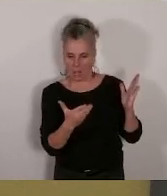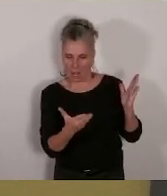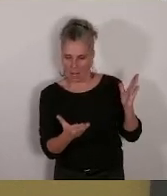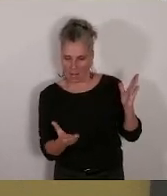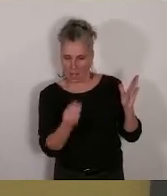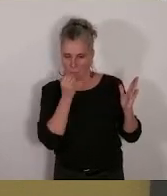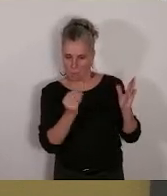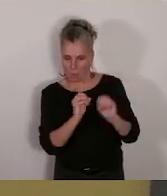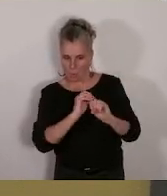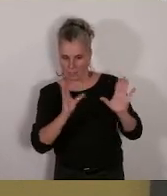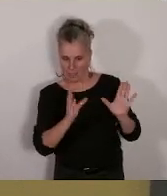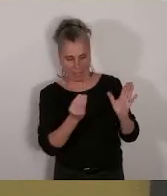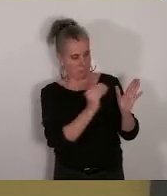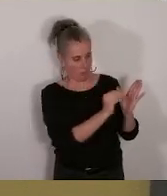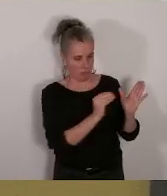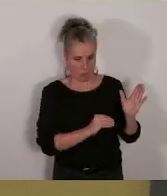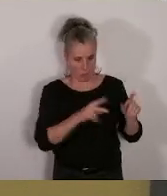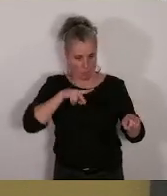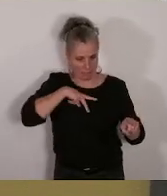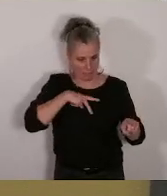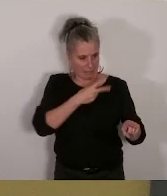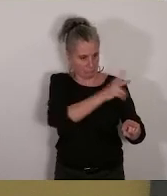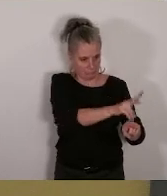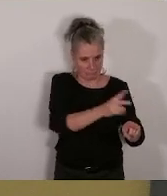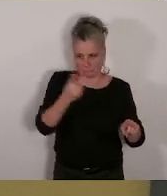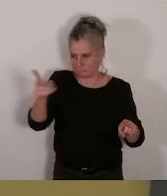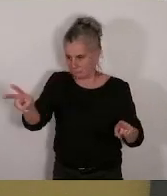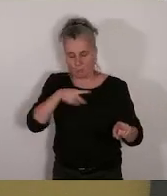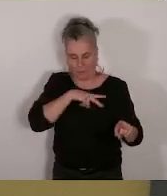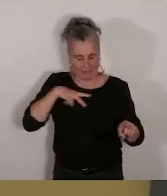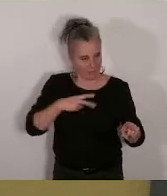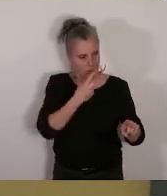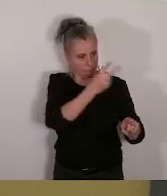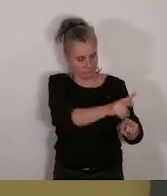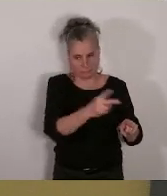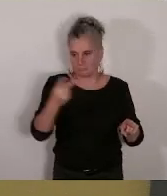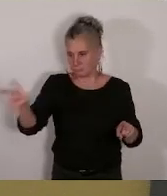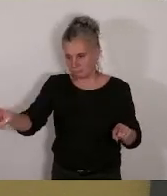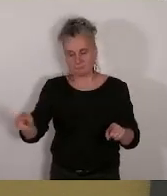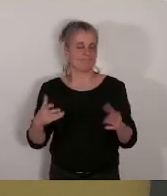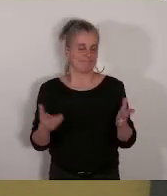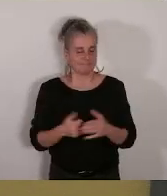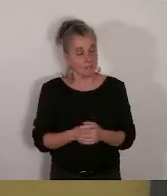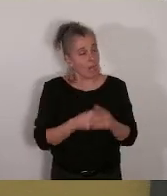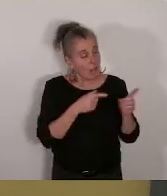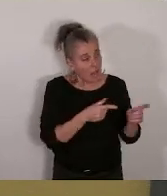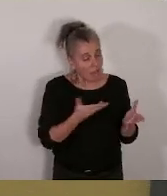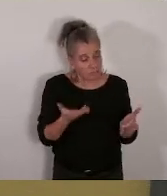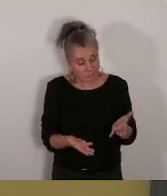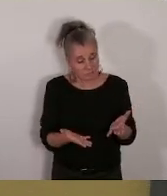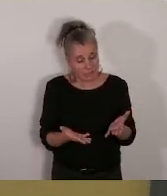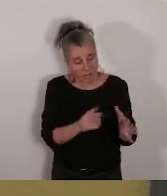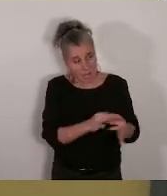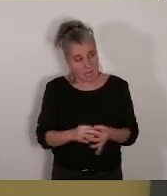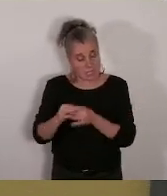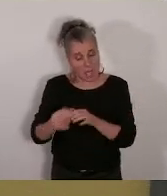mettre tout ça au clair et là j'avoue madame Parodi si vous faites le lien entre ça et la question des migrants alors là chapeau